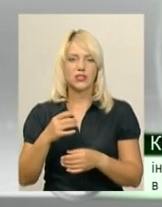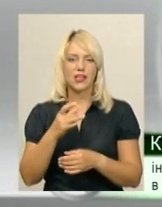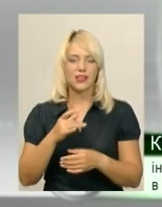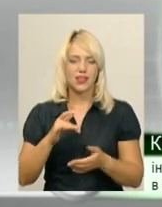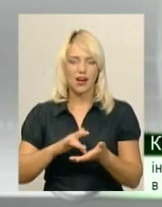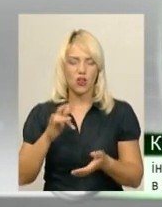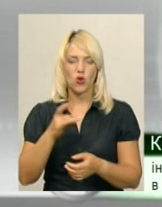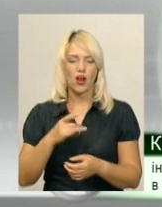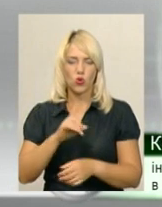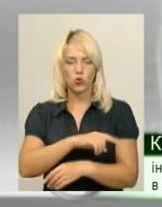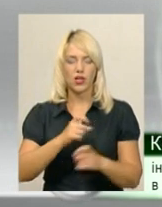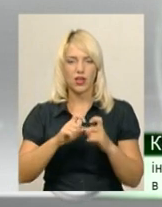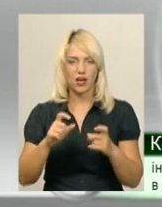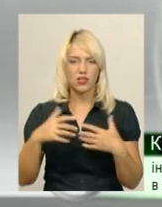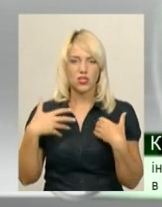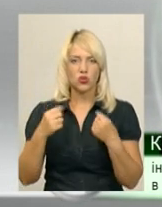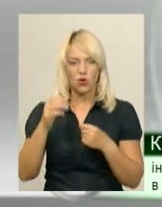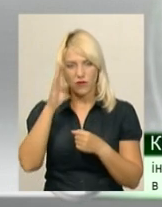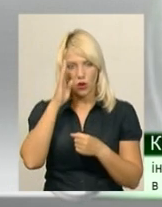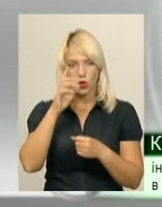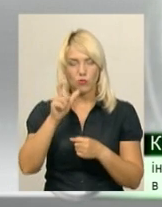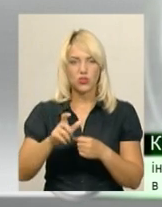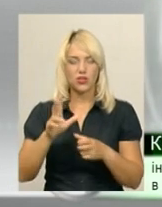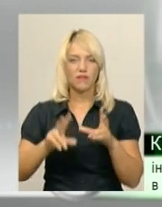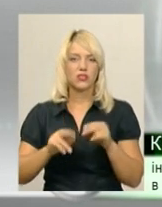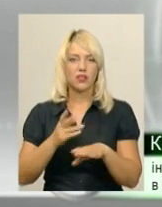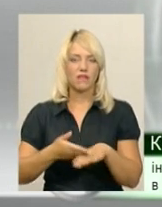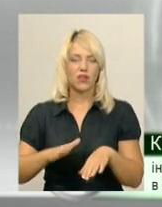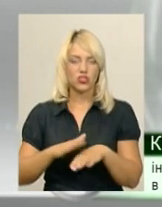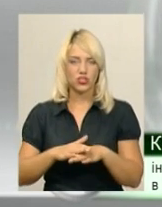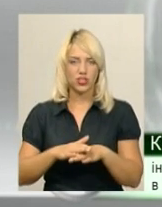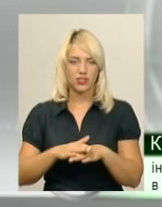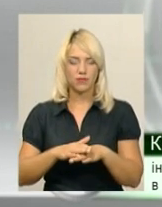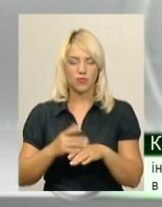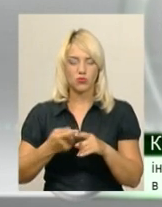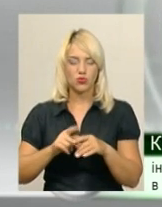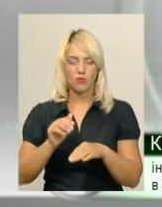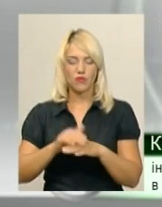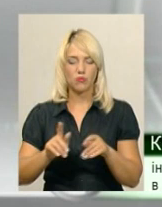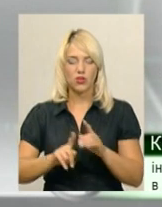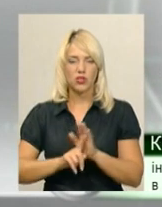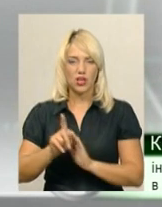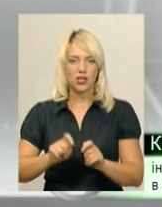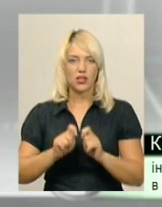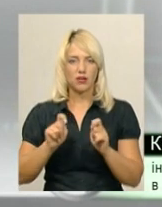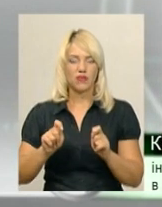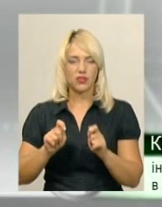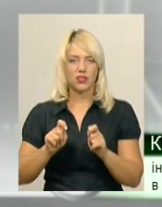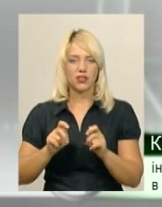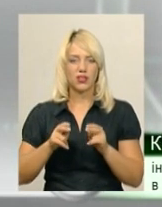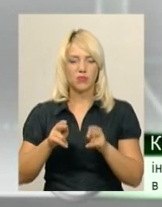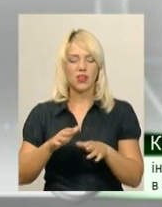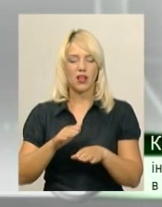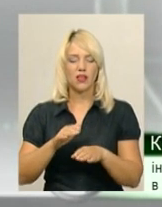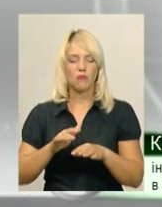Стан здоров'я хлопчика лікарі оцінюють як важкий. По даному факту відкрито кримінальне провадження за